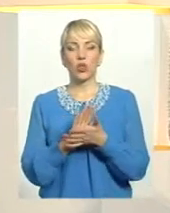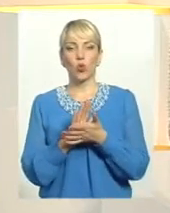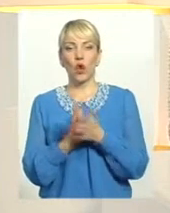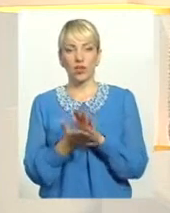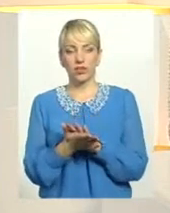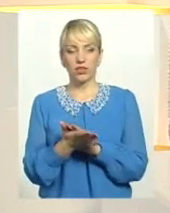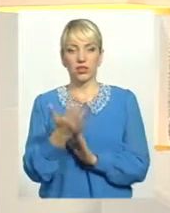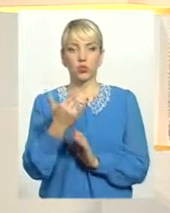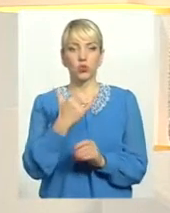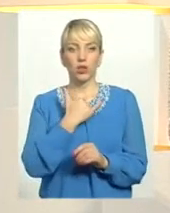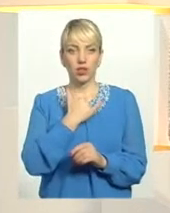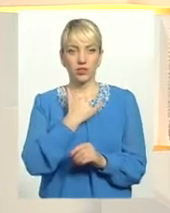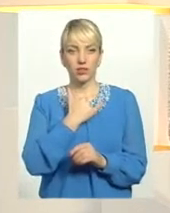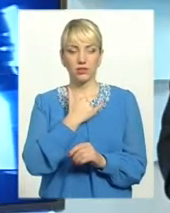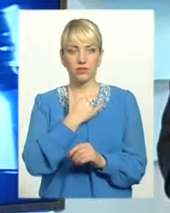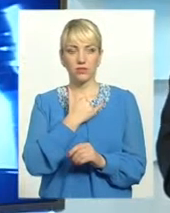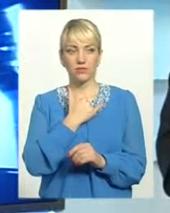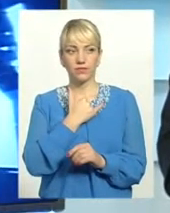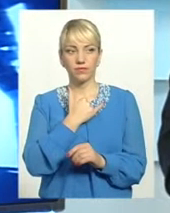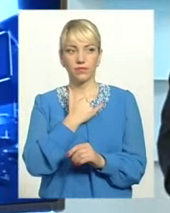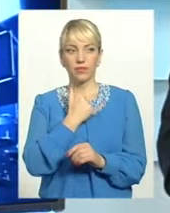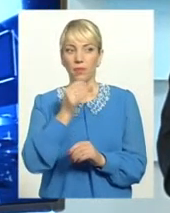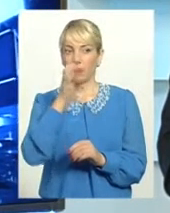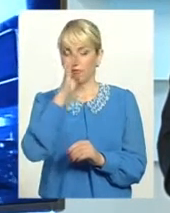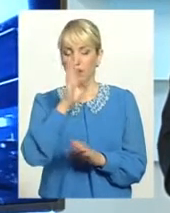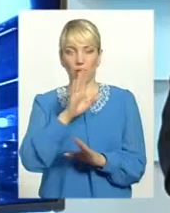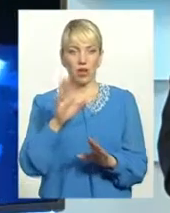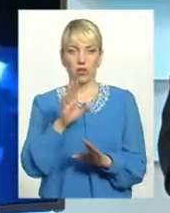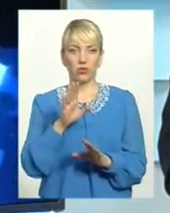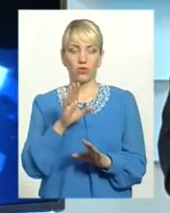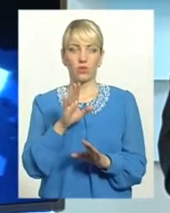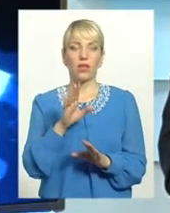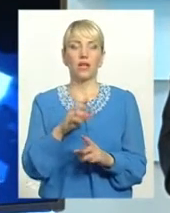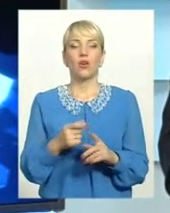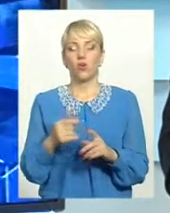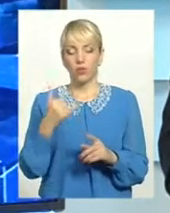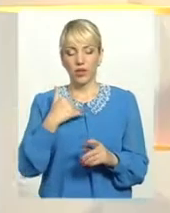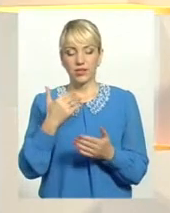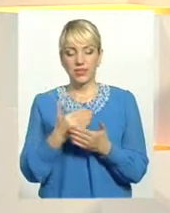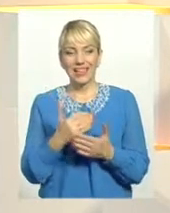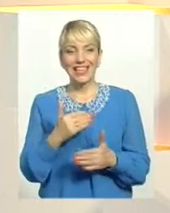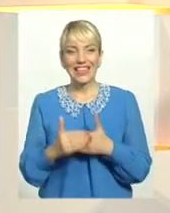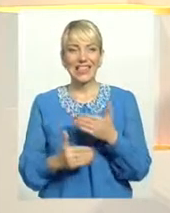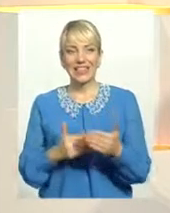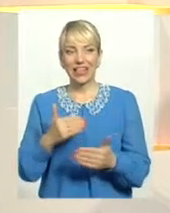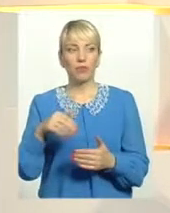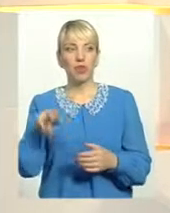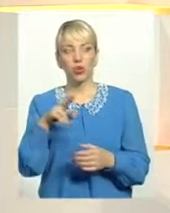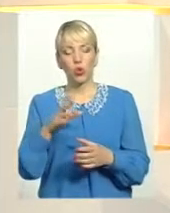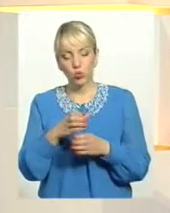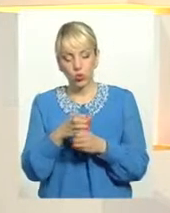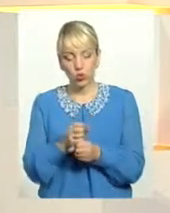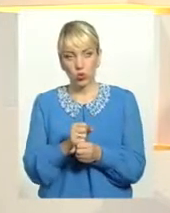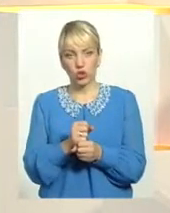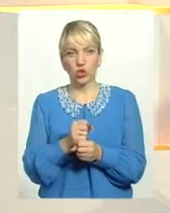непогано область стоїть якраз. Тобто є динаміка до скорочення тих боргів. А